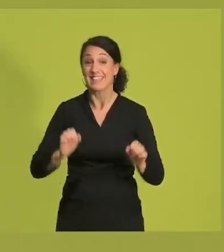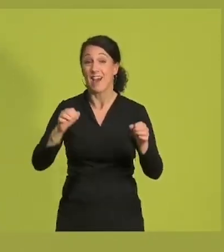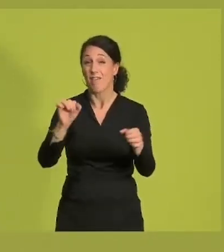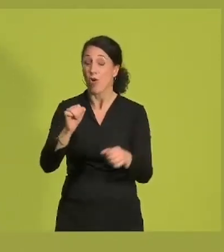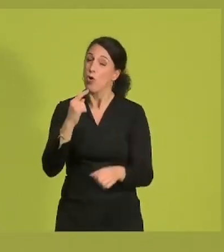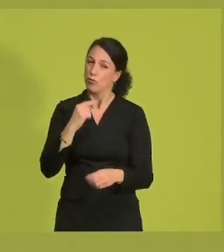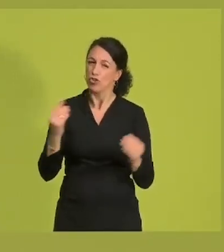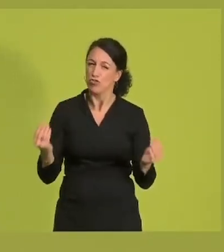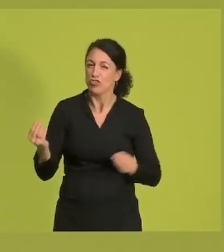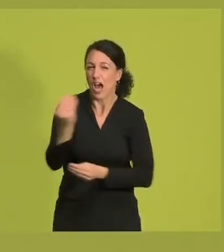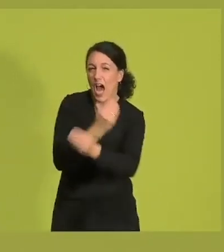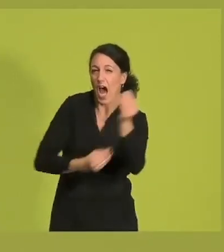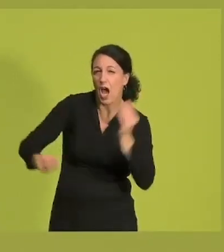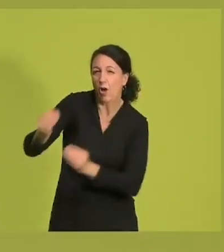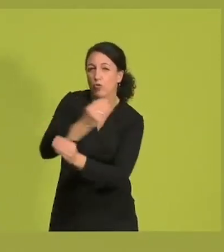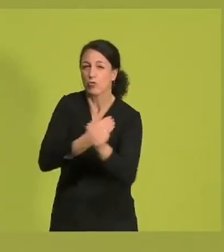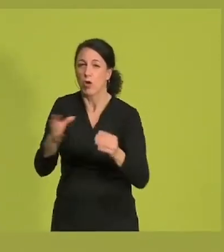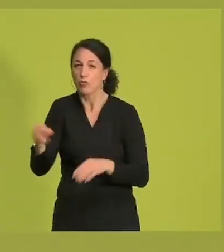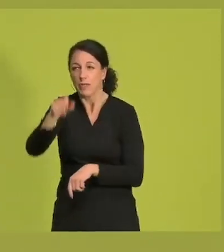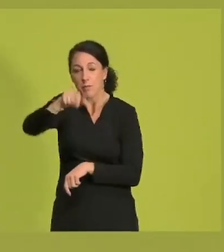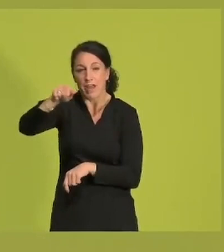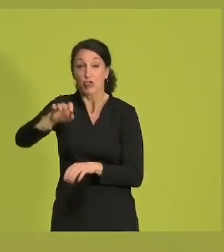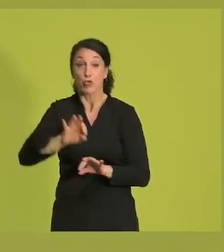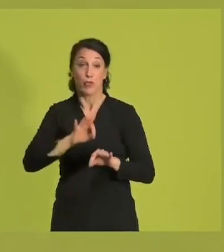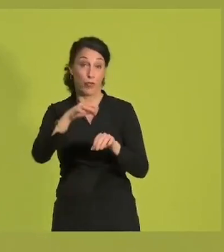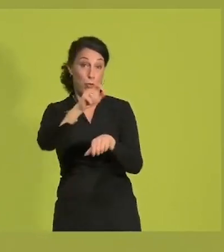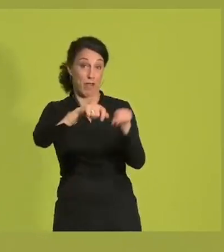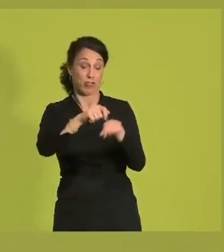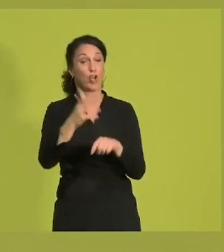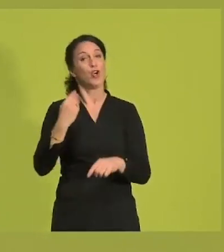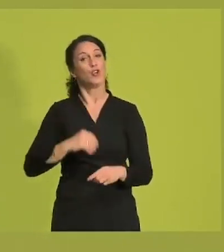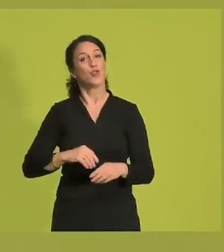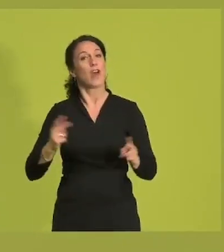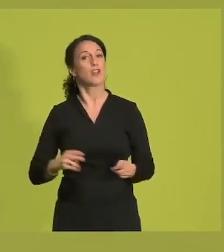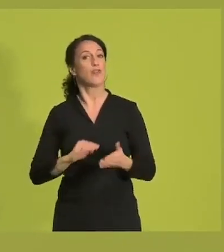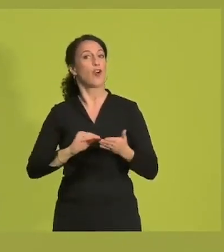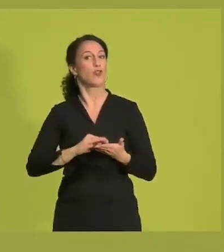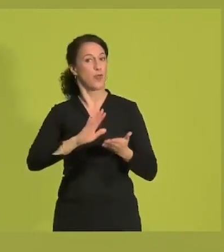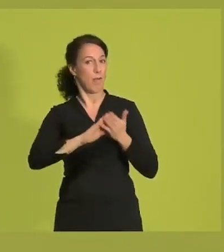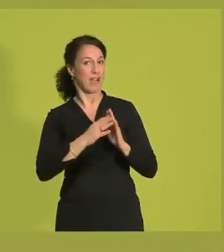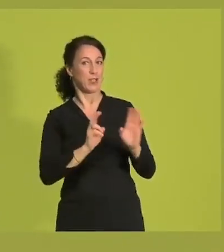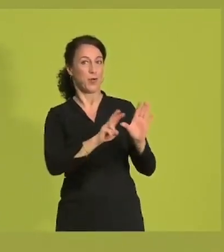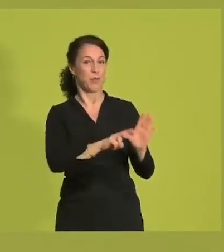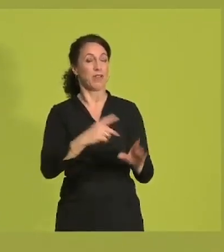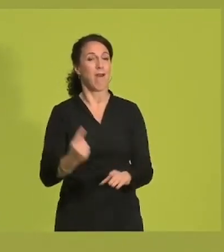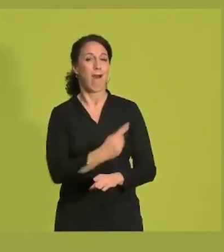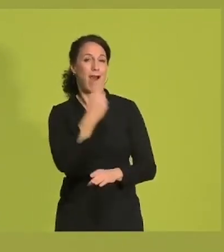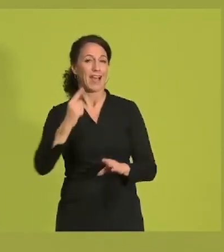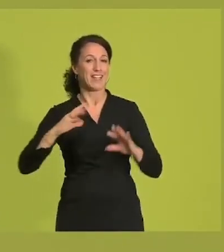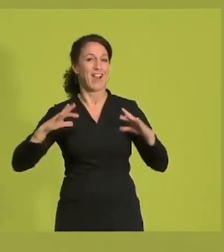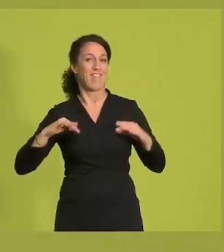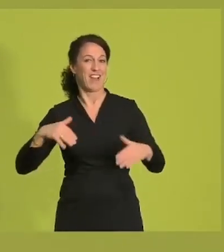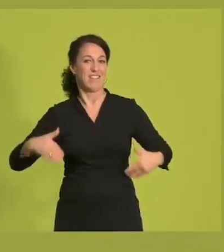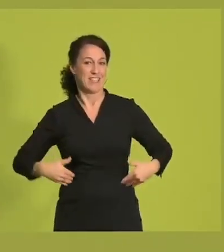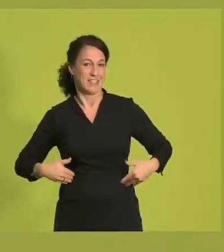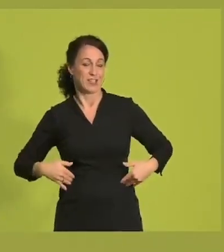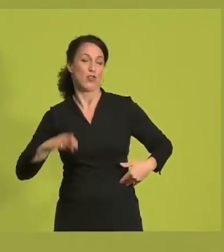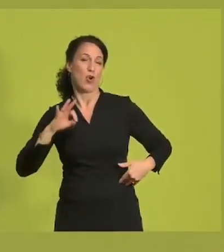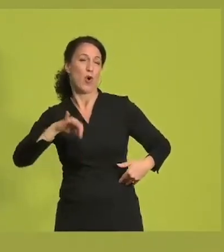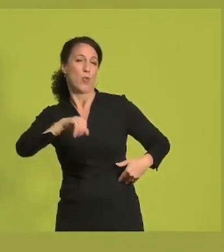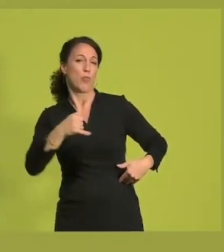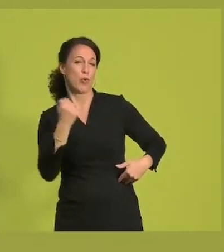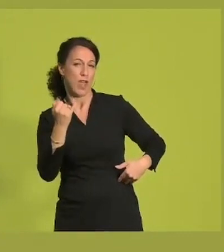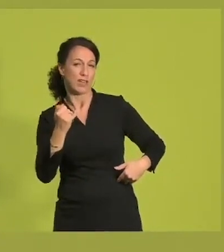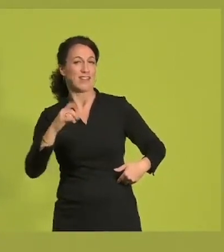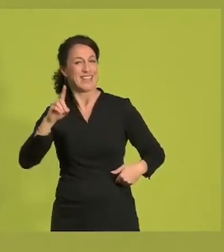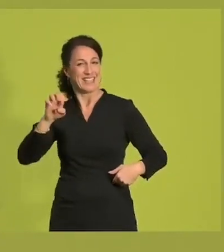die Arbeit mit und für Menschen antreibt. Ich war als Praktikant an einer Förderschule. Ich habe einen einjährigen Freiwilligendienst in einem Projekt für Arbeitende und Straßenkinder